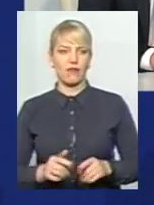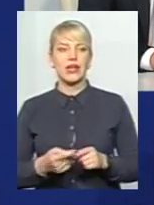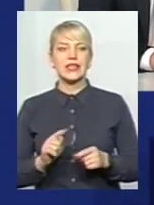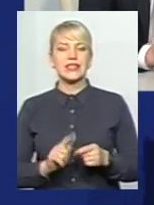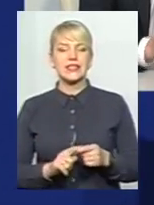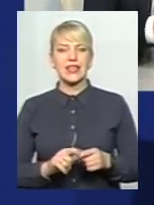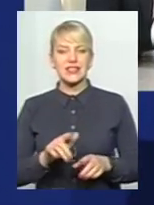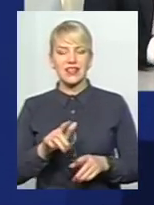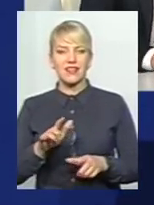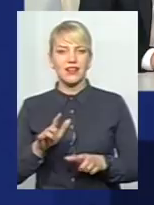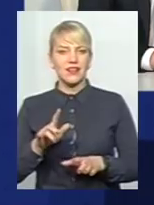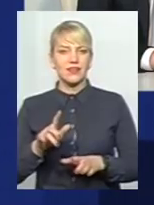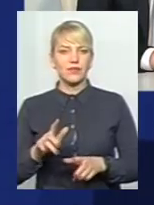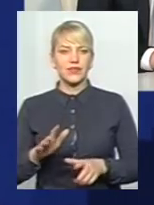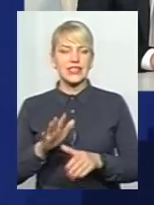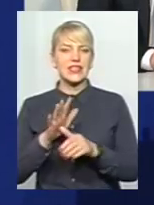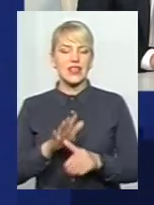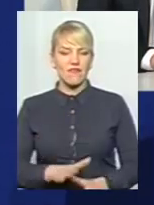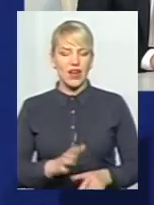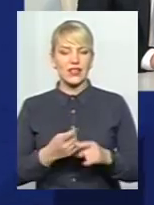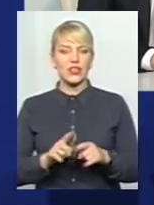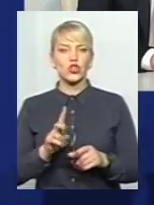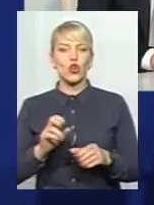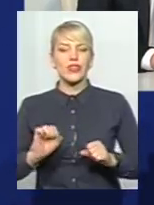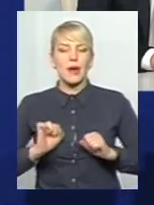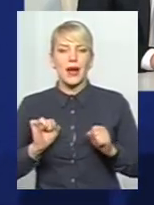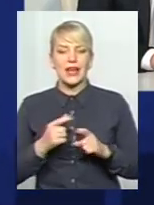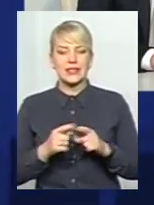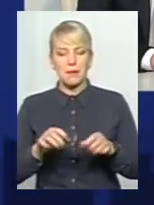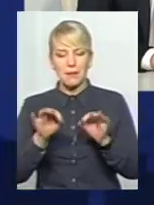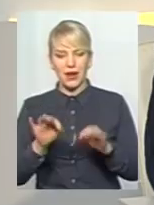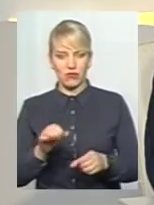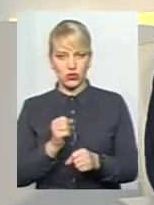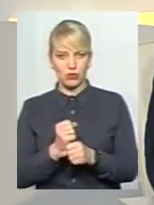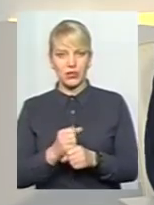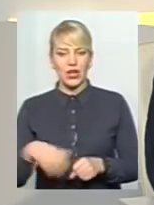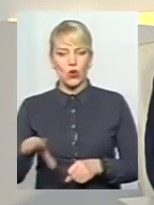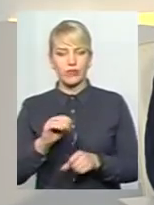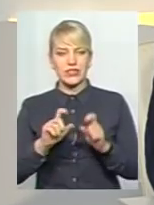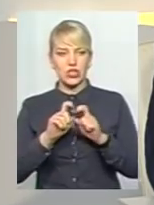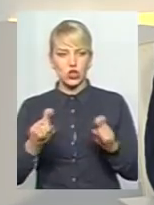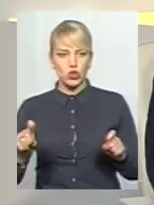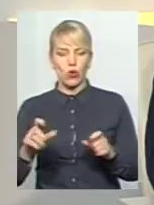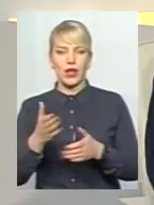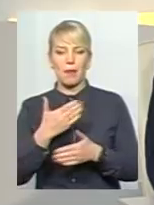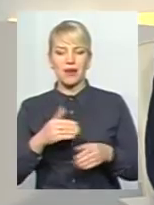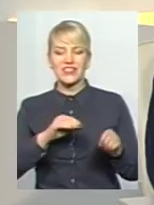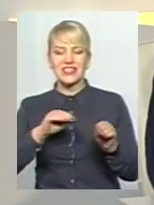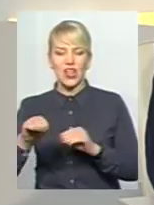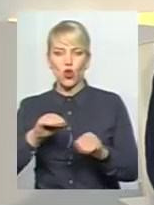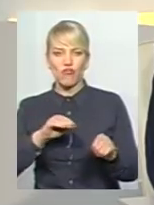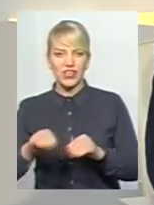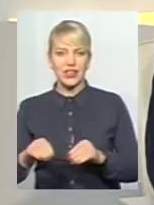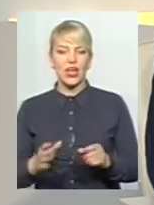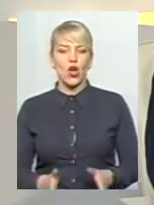трошки навіть і зневага до тих, хто намагається це правильно робити. В усіх наших школах ми встановили контейнери для роздільного збору сміття. Ми почали вчити